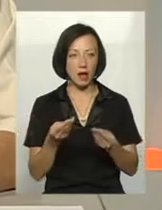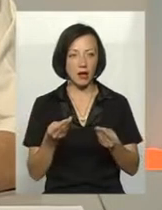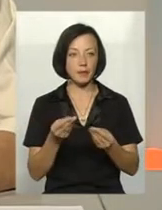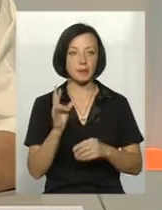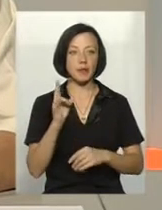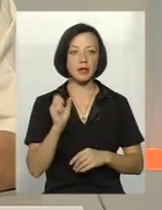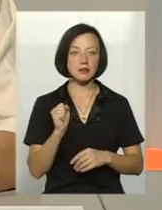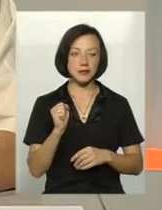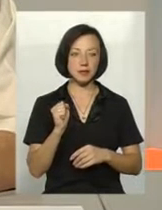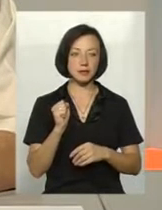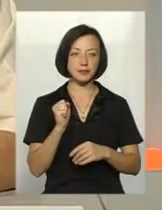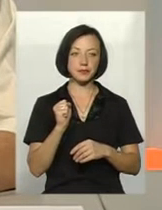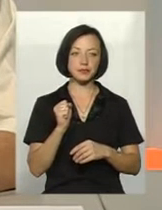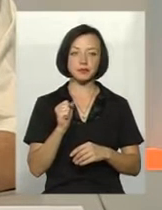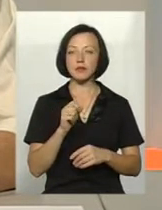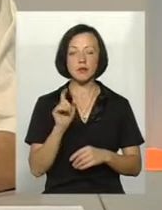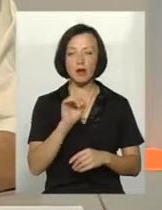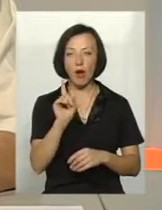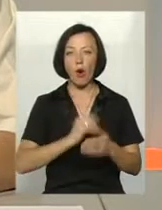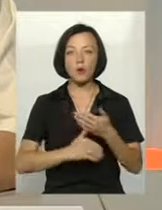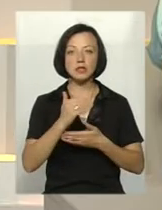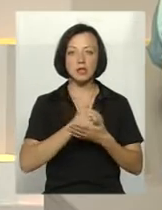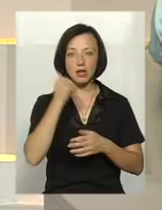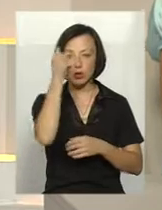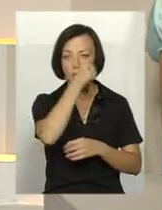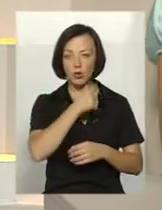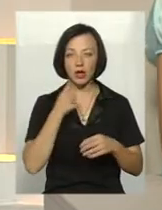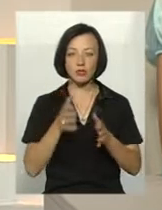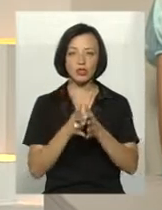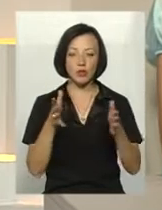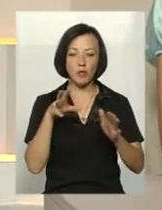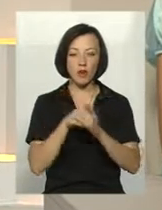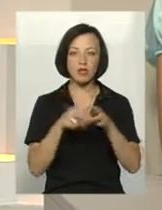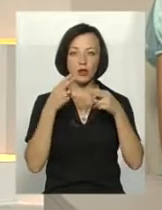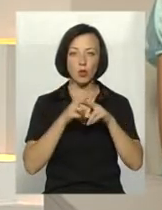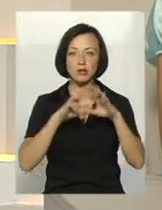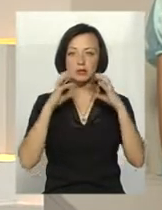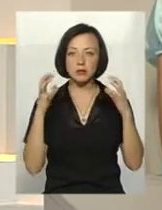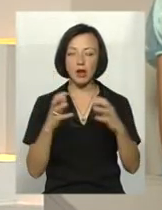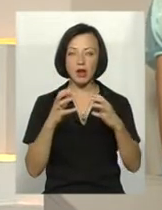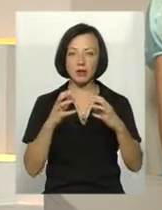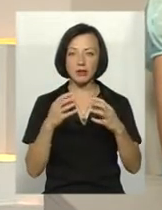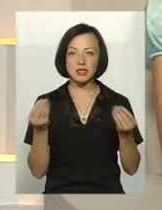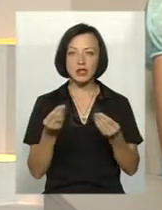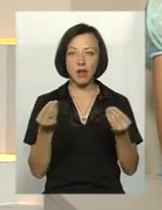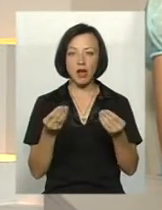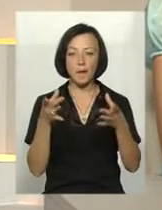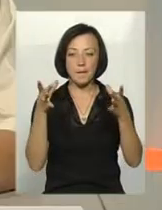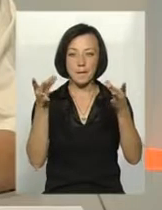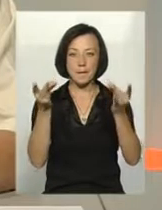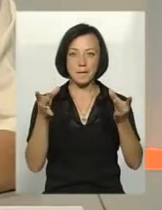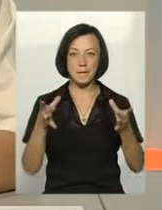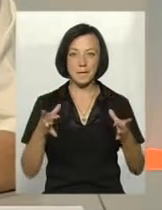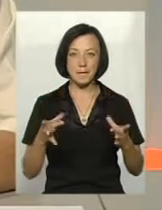В останні роки дуже широко впроваджується технологія зберігання зерна в поліетиленових